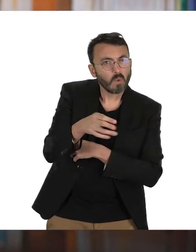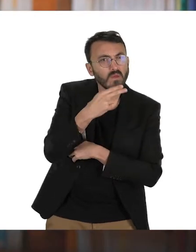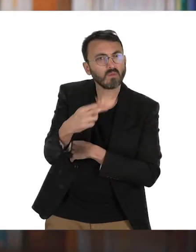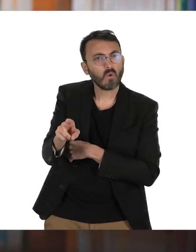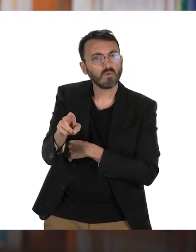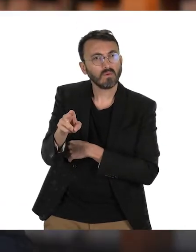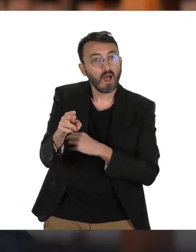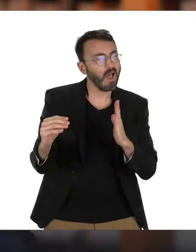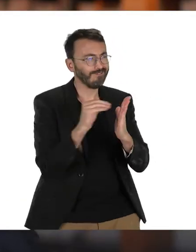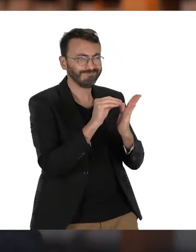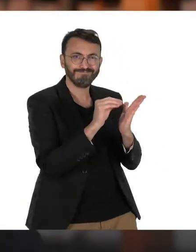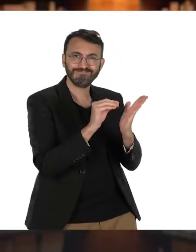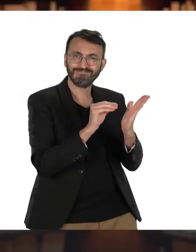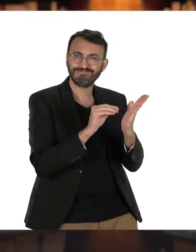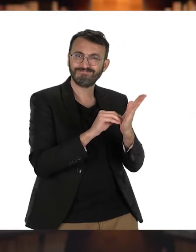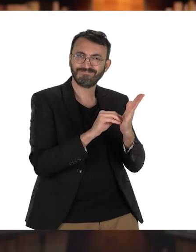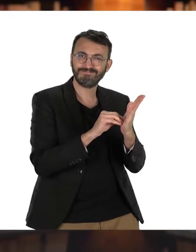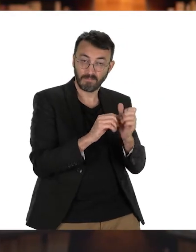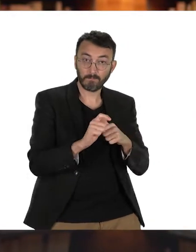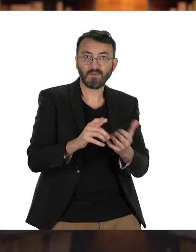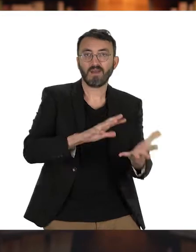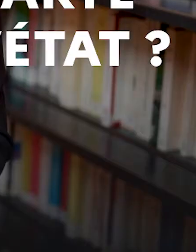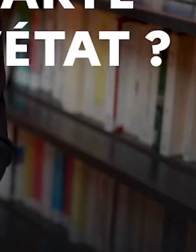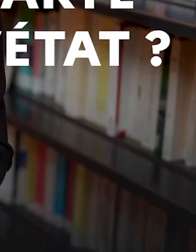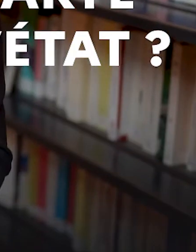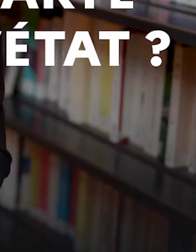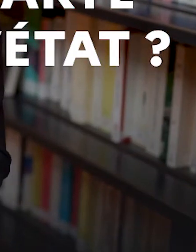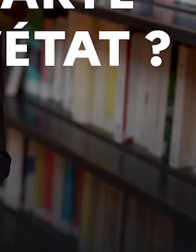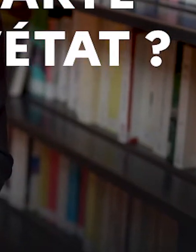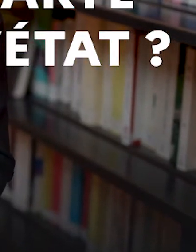a été mis en œuvre et qui permet aussi de tracer le chemin pour la suite.